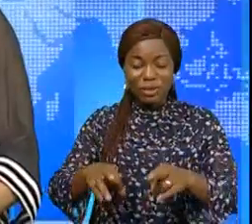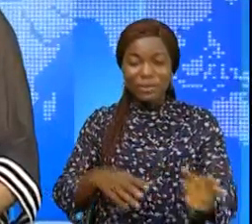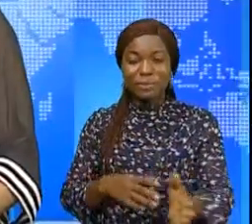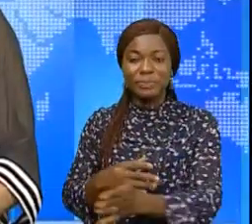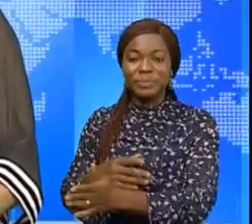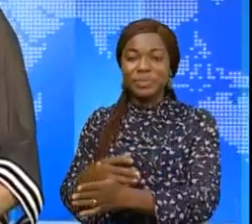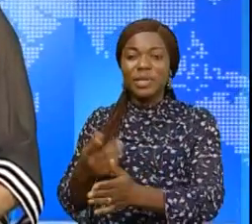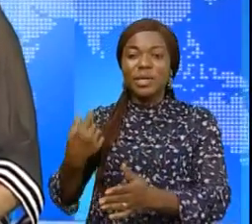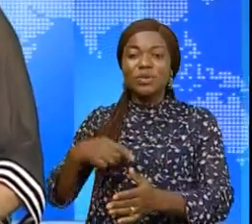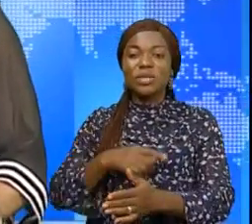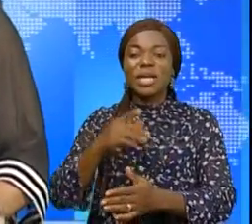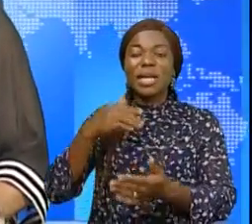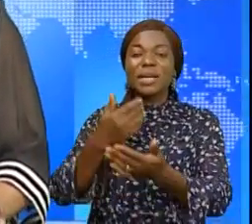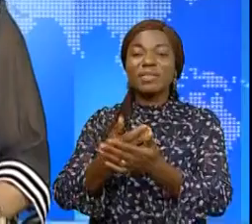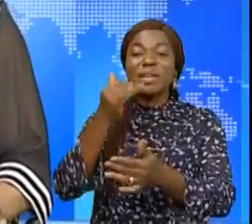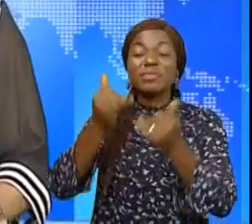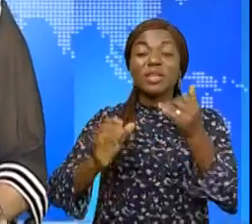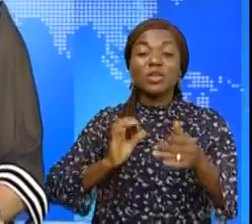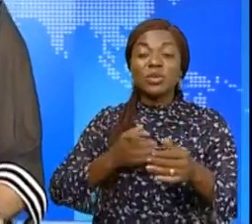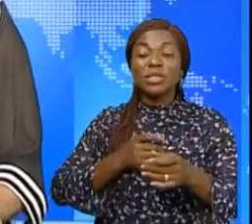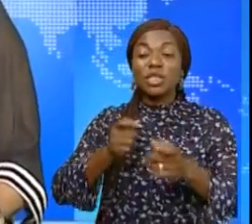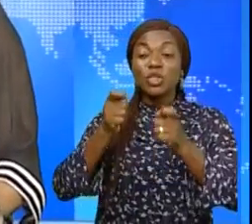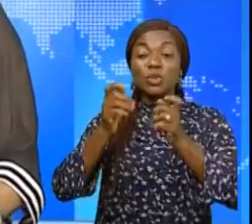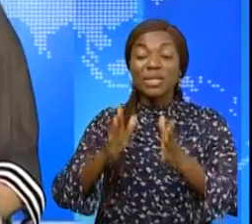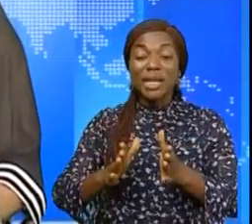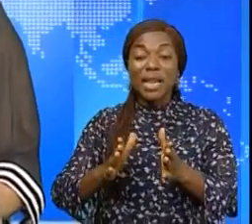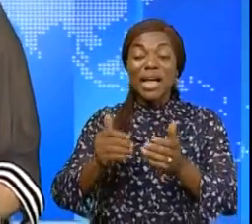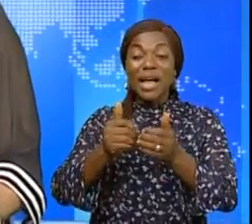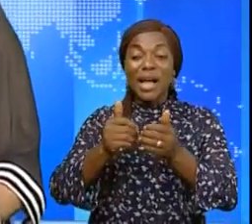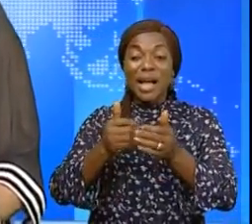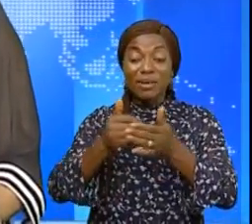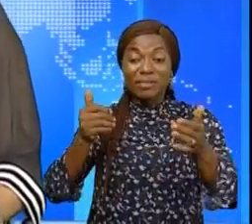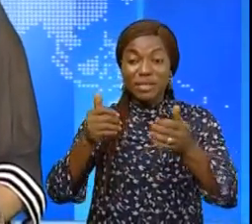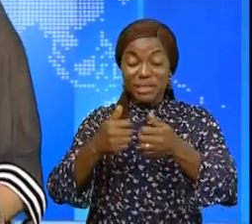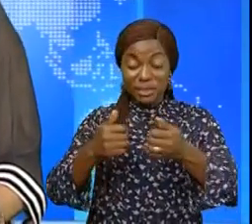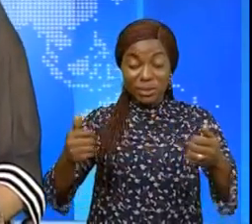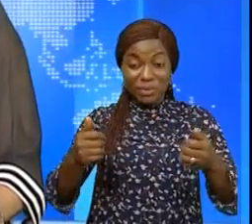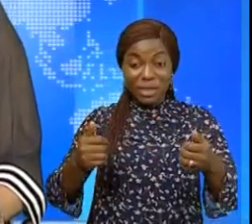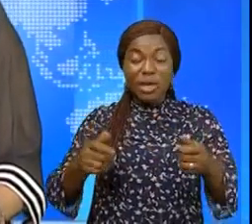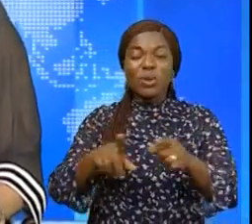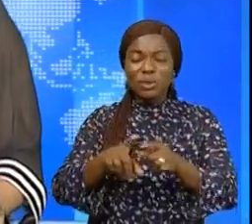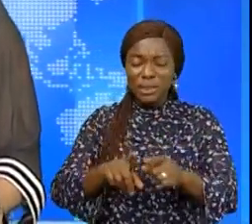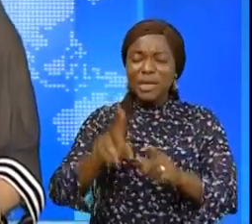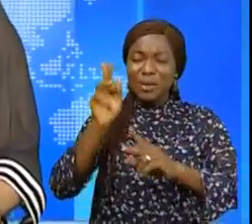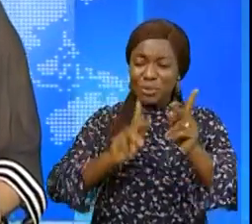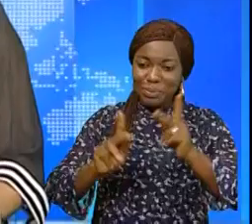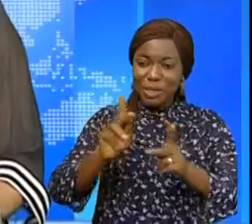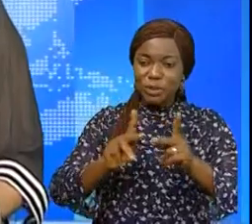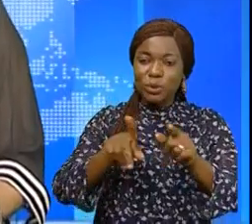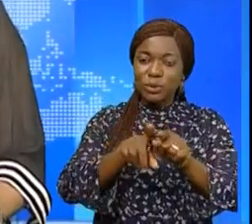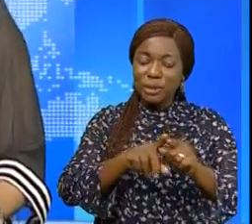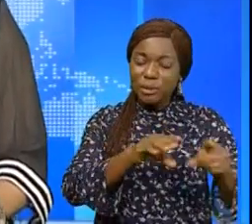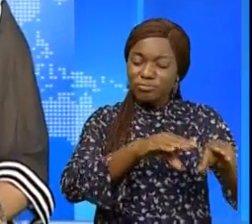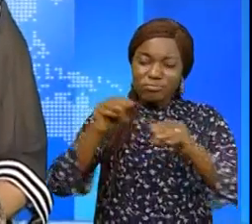nous sommes arrivés à la fin de ces journales mais avant de nous séparer les rappels des titres les habitants sont en train d'être